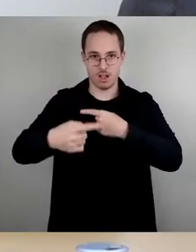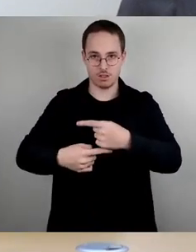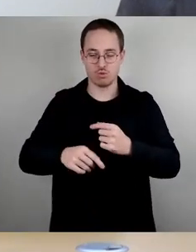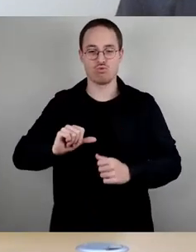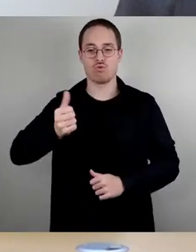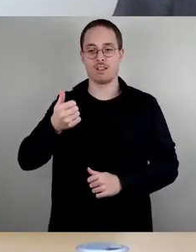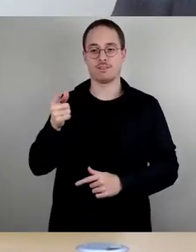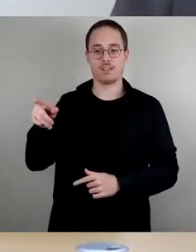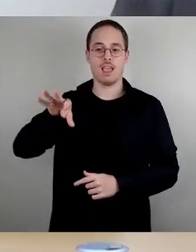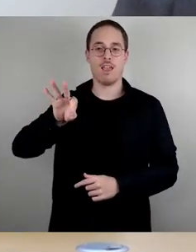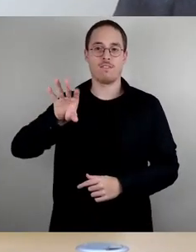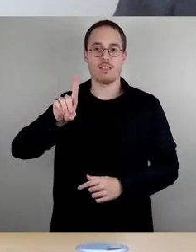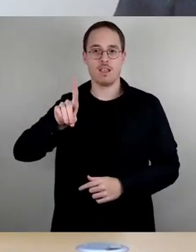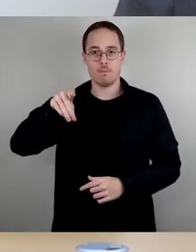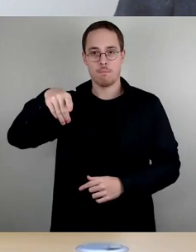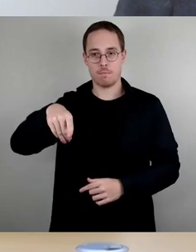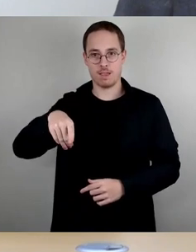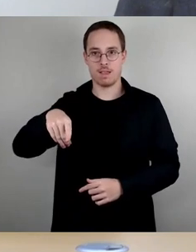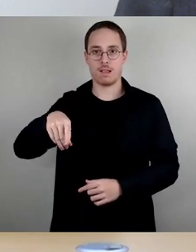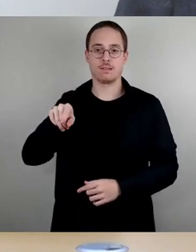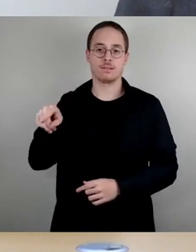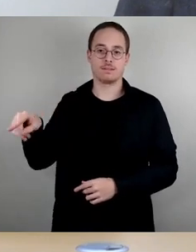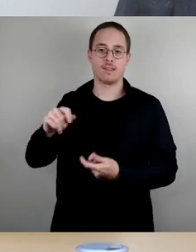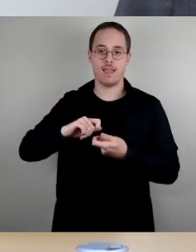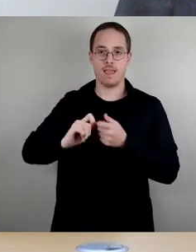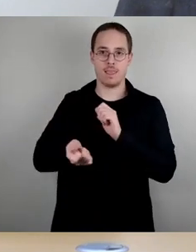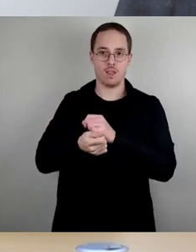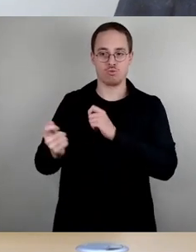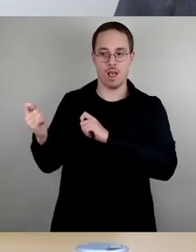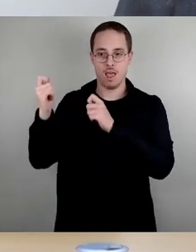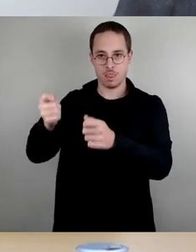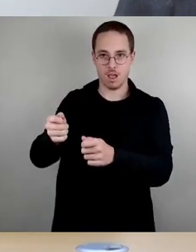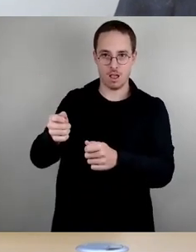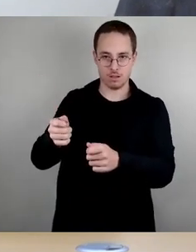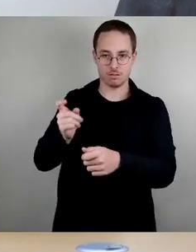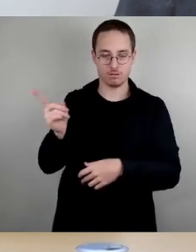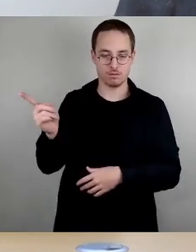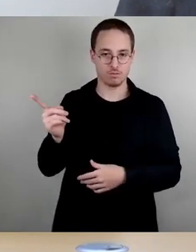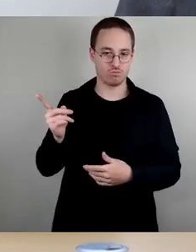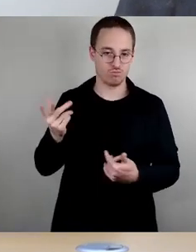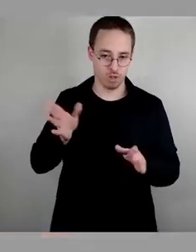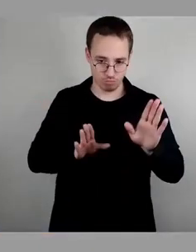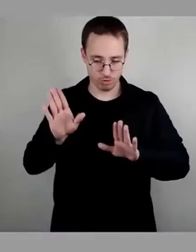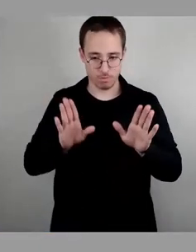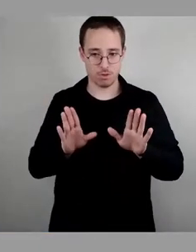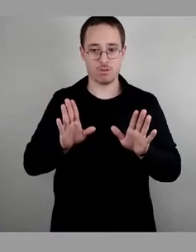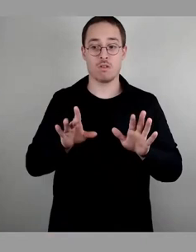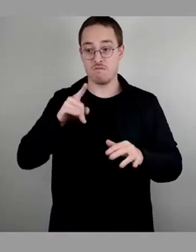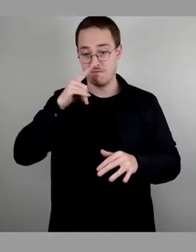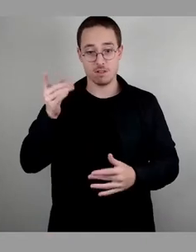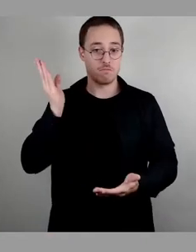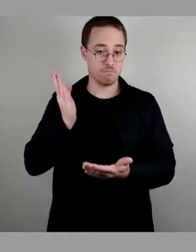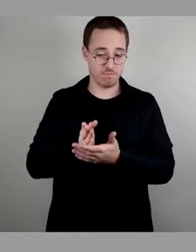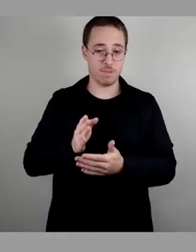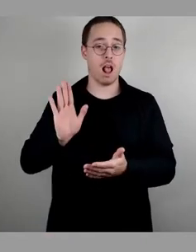abstimmen lassen, der den Ausschussbericht ersetzt. Falls der keine Mehrheit bekommt, würden wir dann über den federführenden